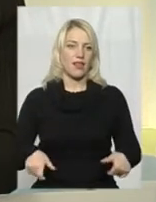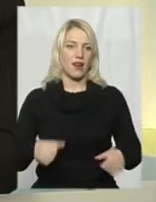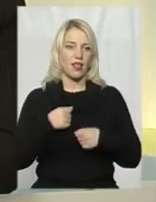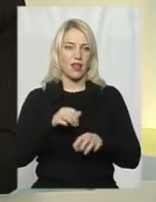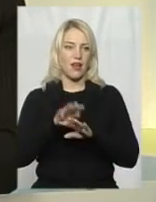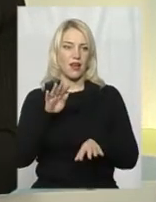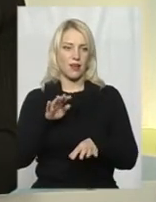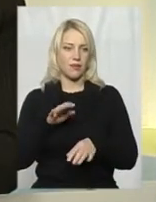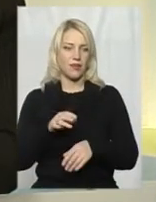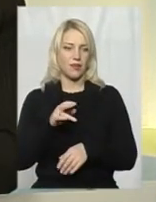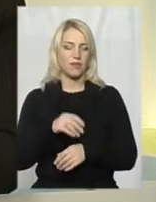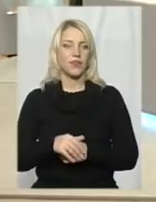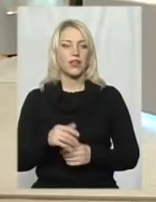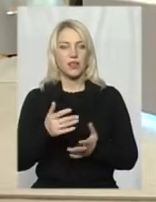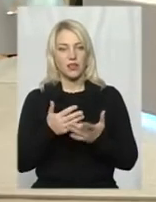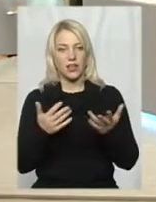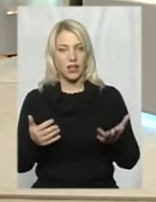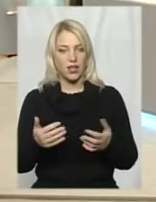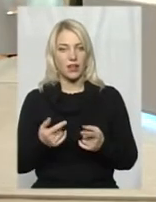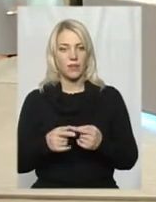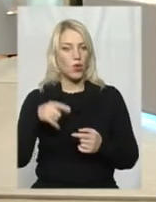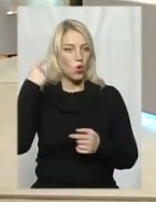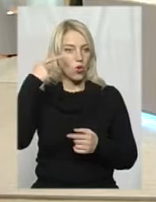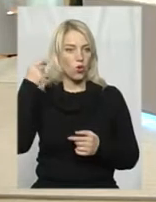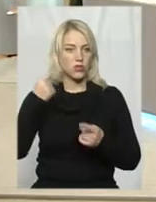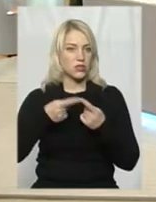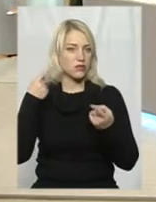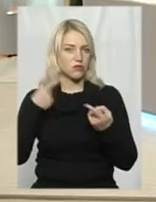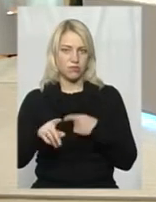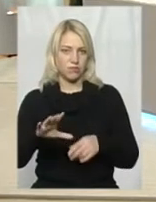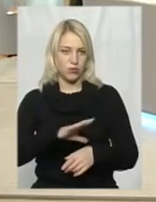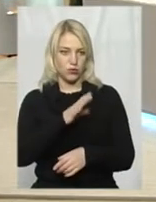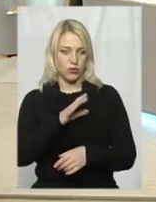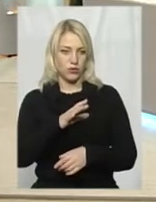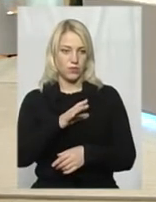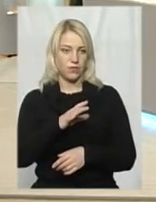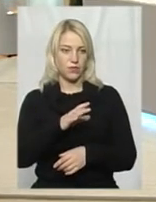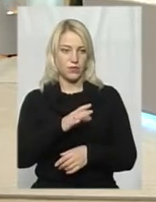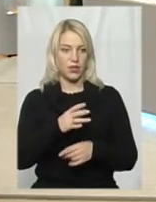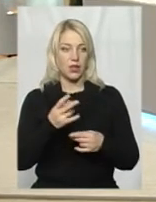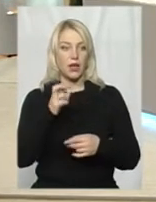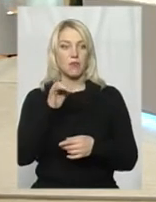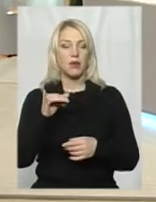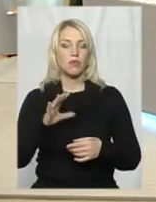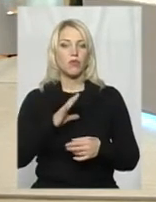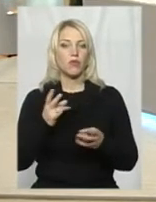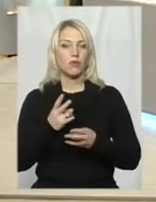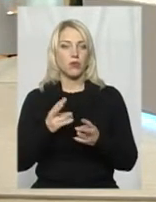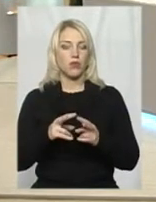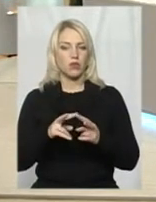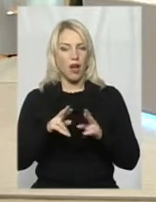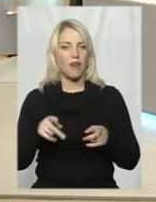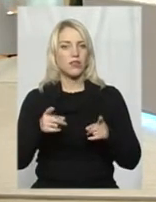генералісимуса і так далі. Козацтво зовсім не таким було, а мало би бути тим, автентичним.